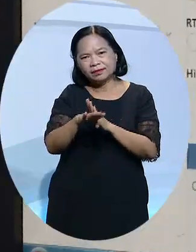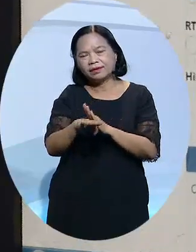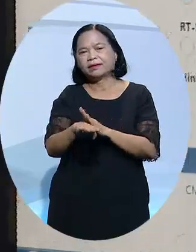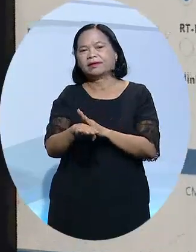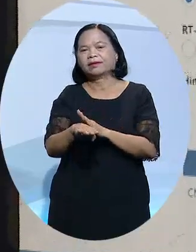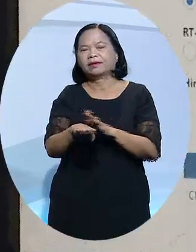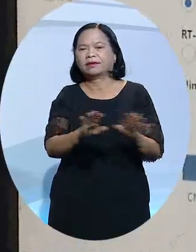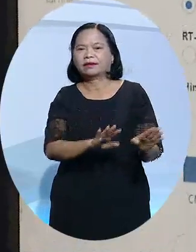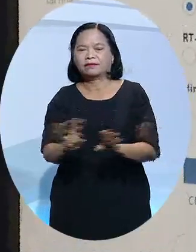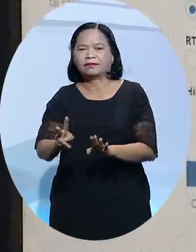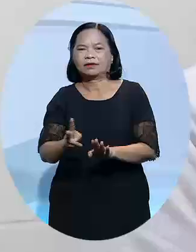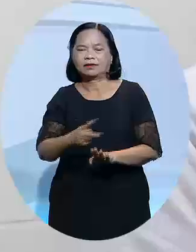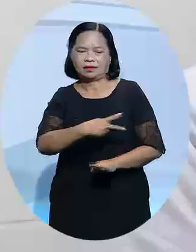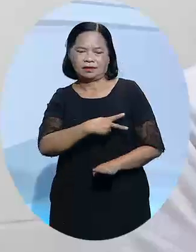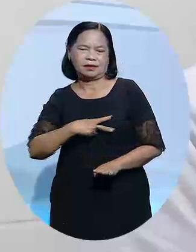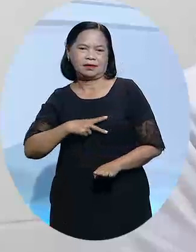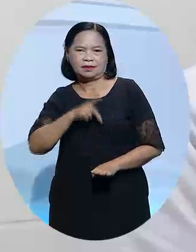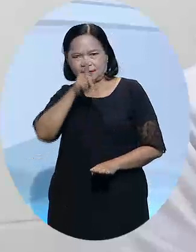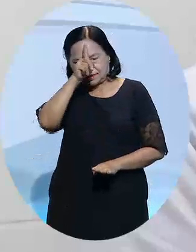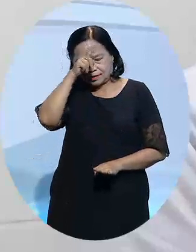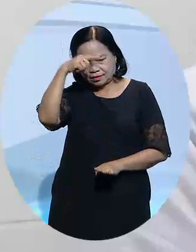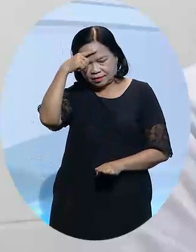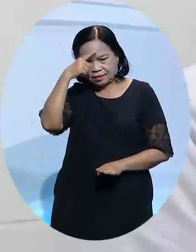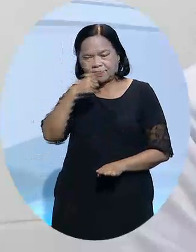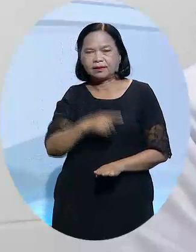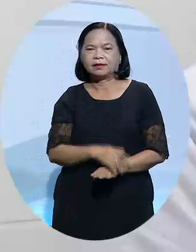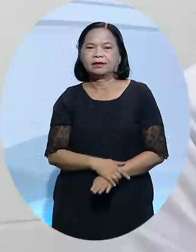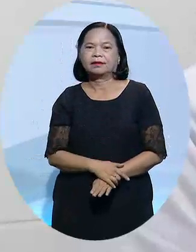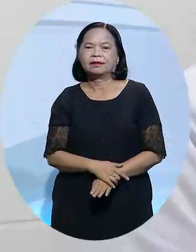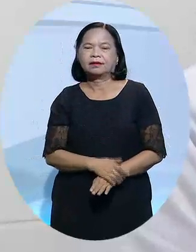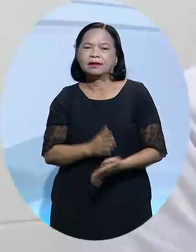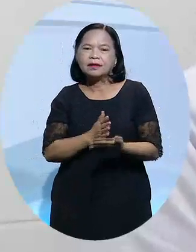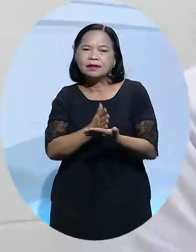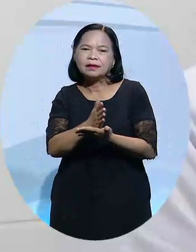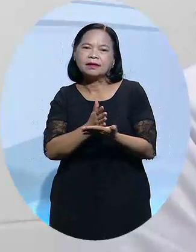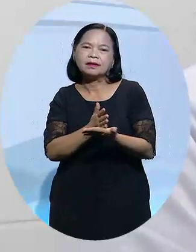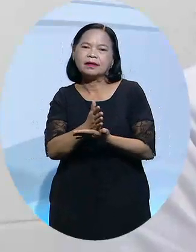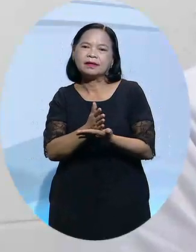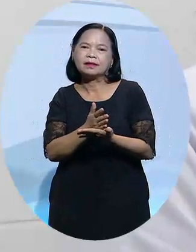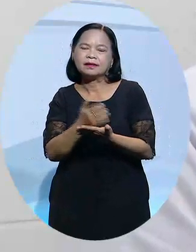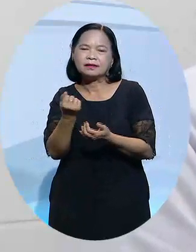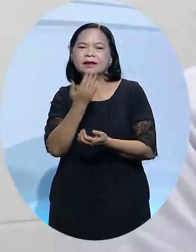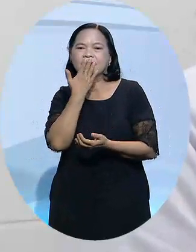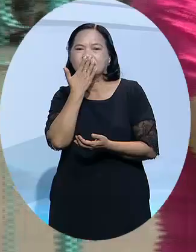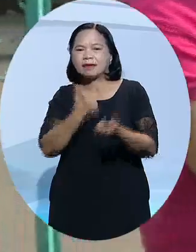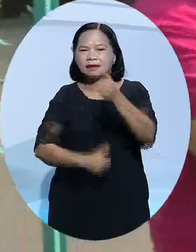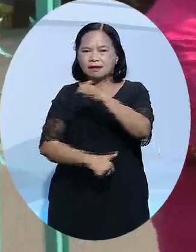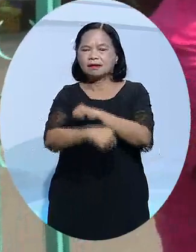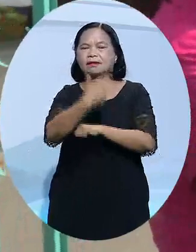công việc cho nhân viên y tế. Cái công tác trả đổi cái giấy tờ này thì cũng được dễ dàng hơn.